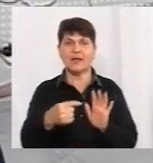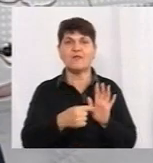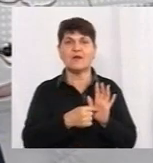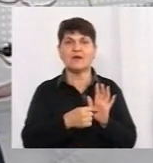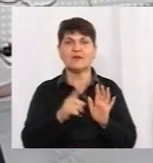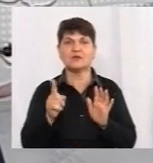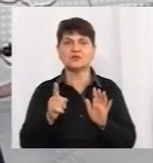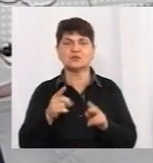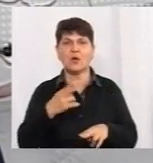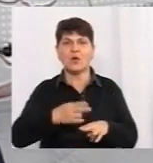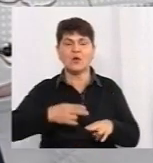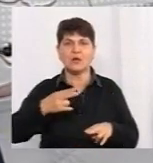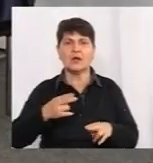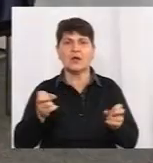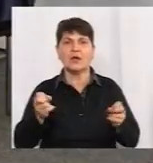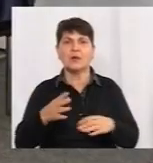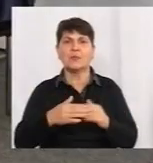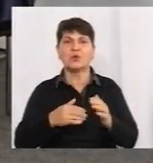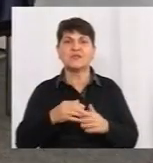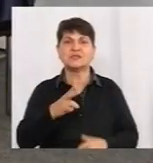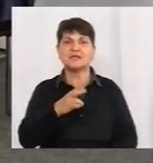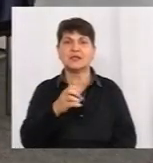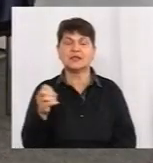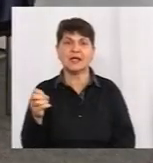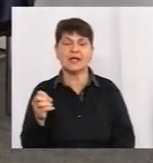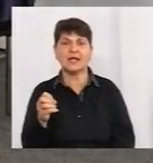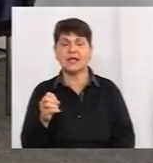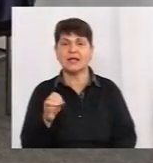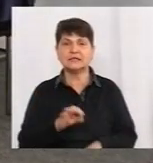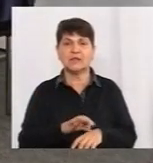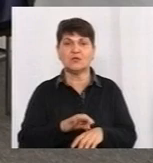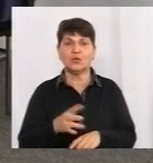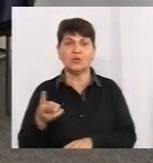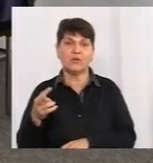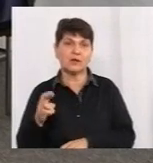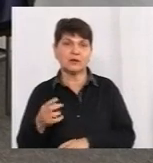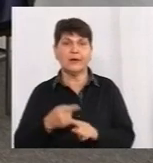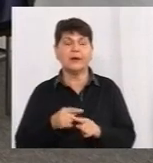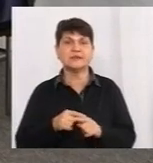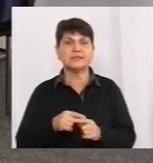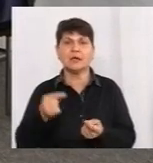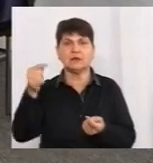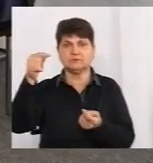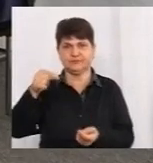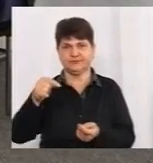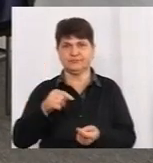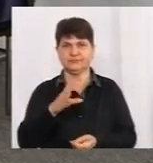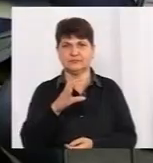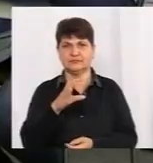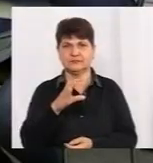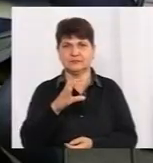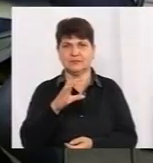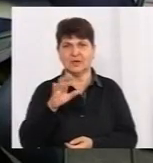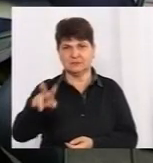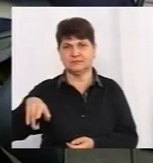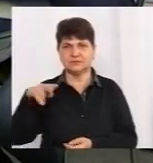що це гостре професійне захворювання. Тобто, що це супутнє, тобто, невідомо де, як людина. Я вважаю,